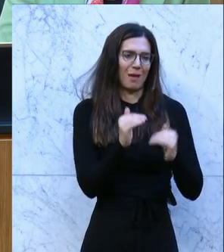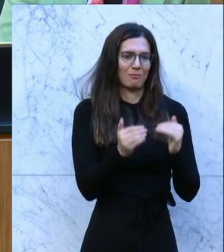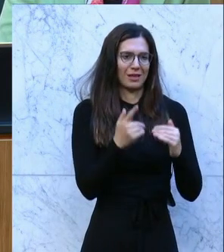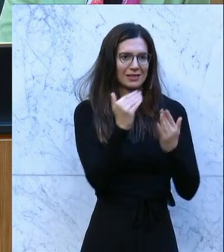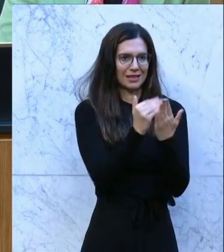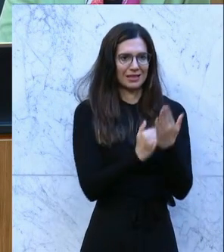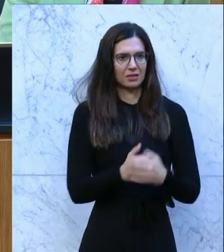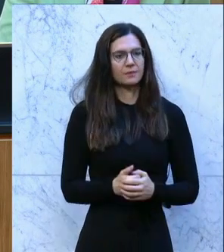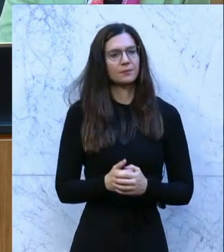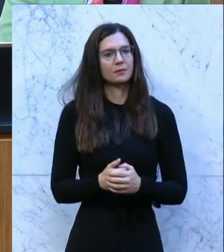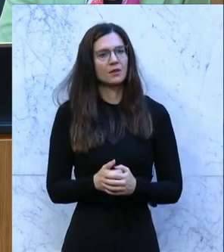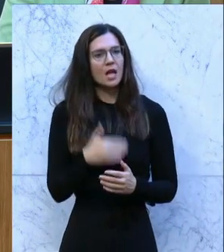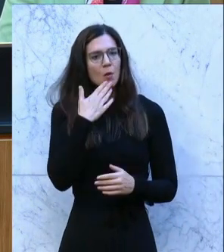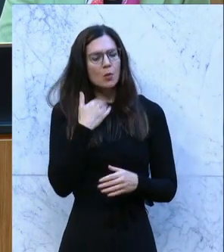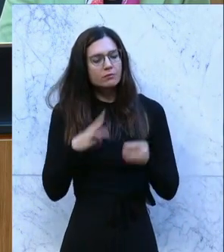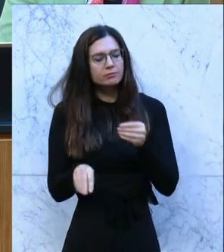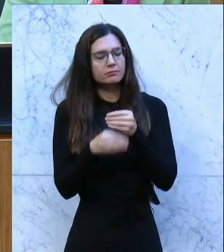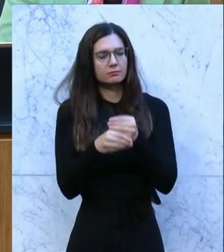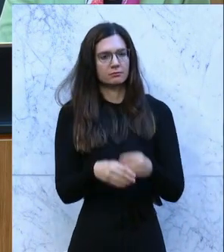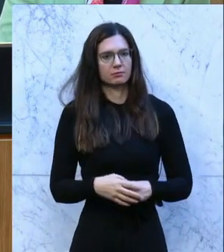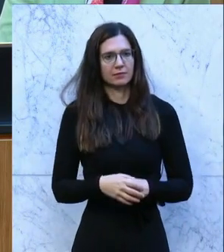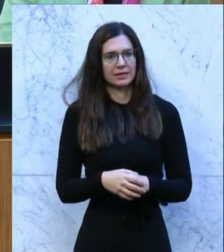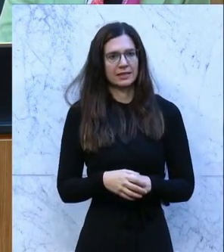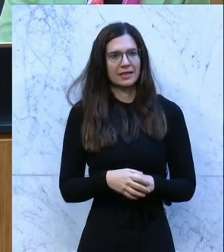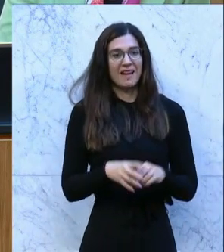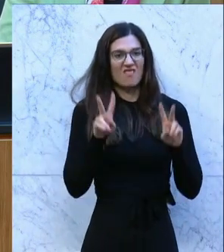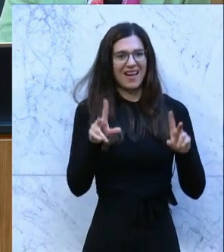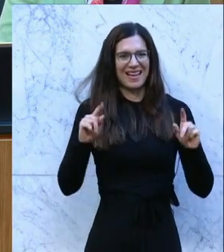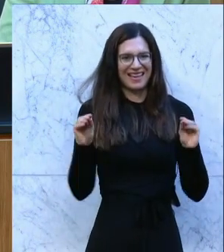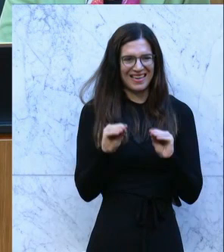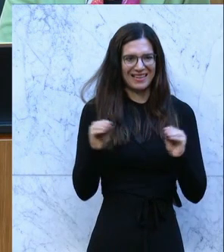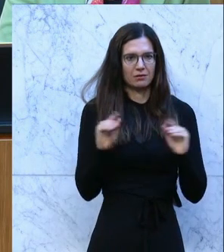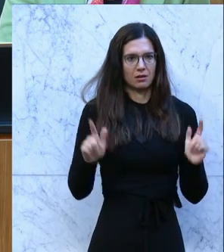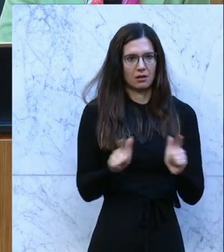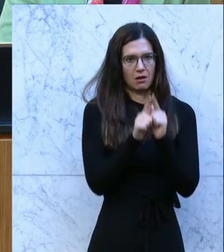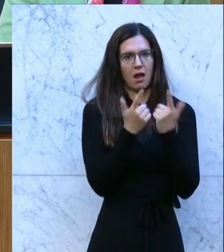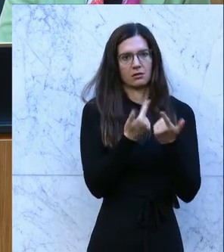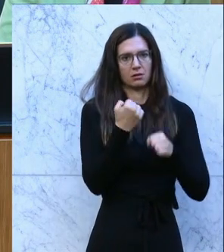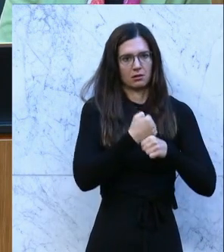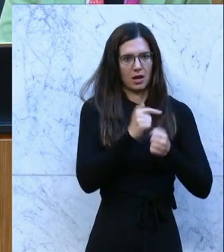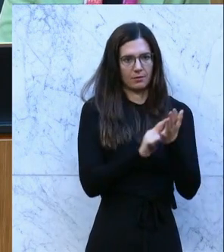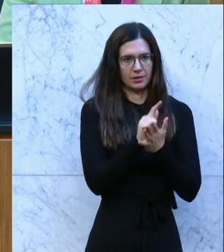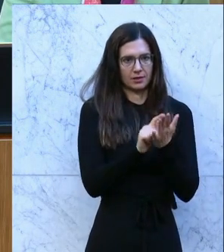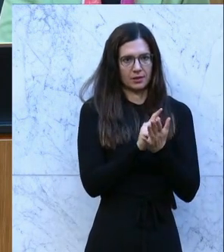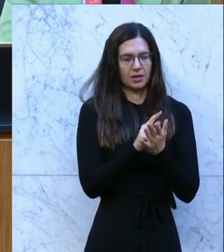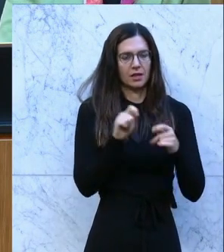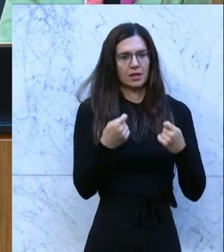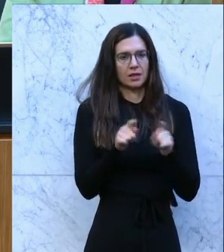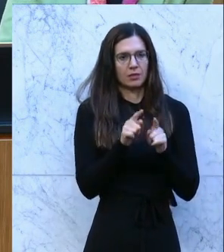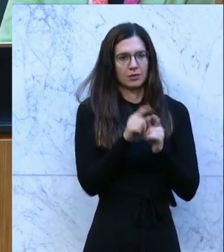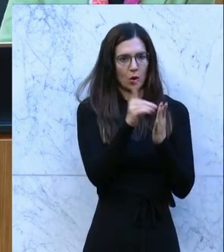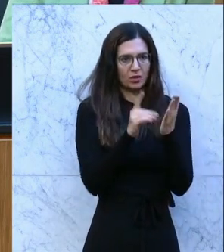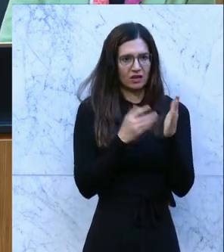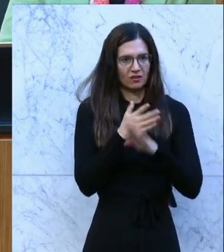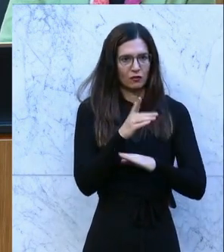einmal nachhaken. Durch die Meldung der tatsächlich geleisteten Arbeitszeit gäbe es endlich auch konkrete Daten über Teilzeitbeschäftigung.